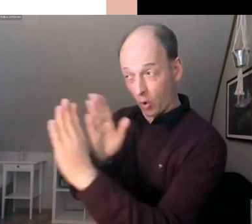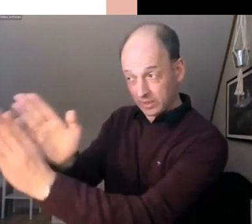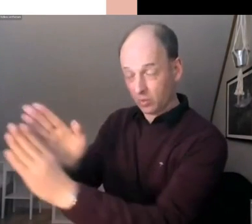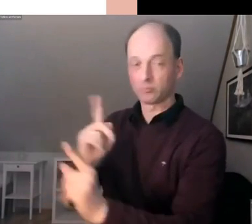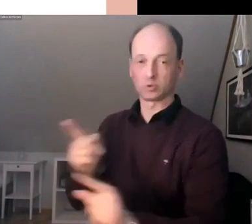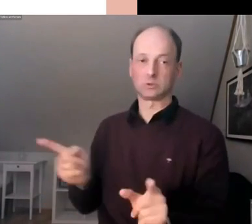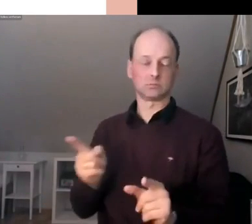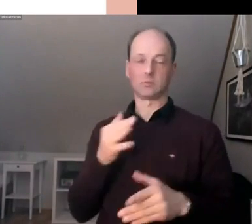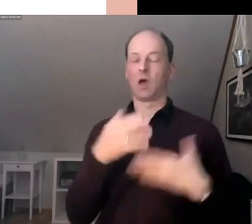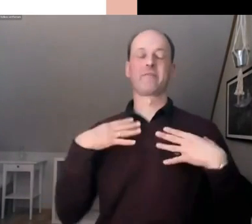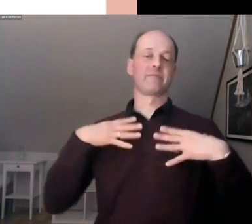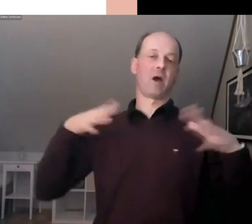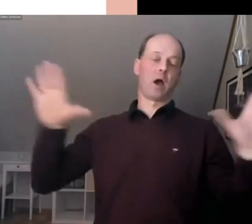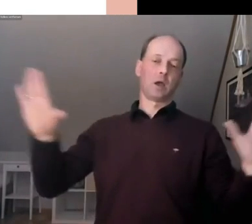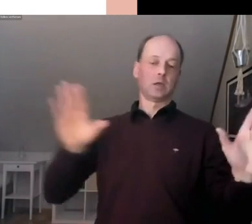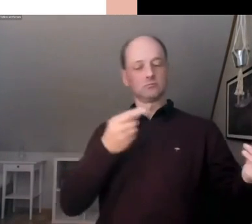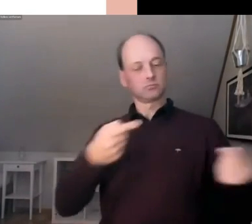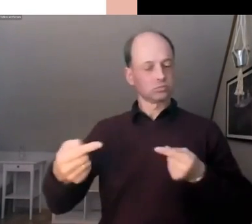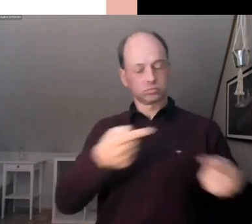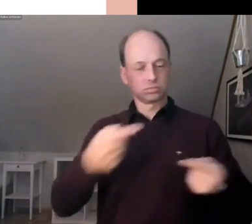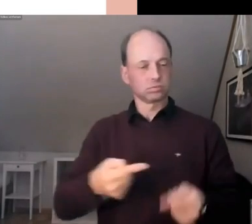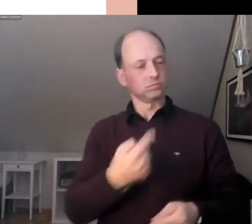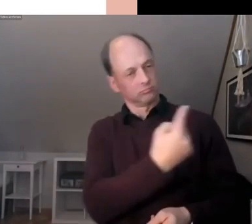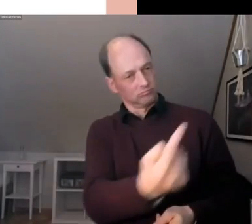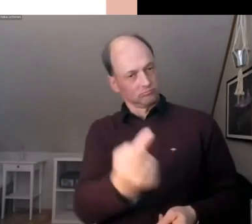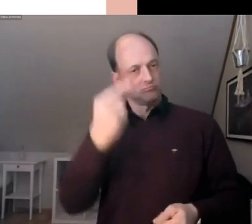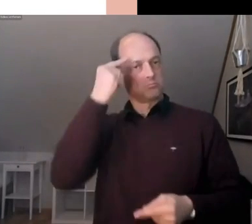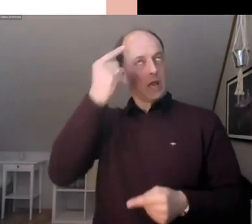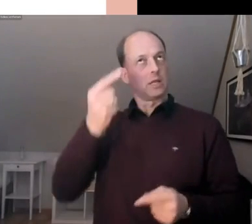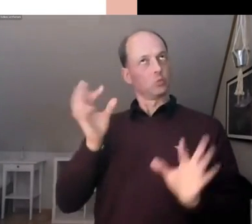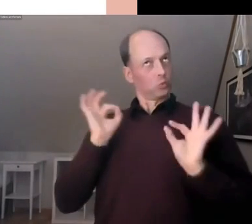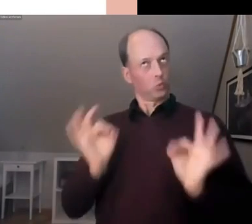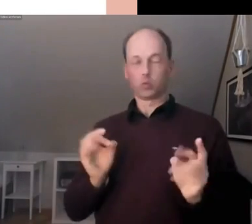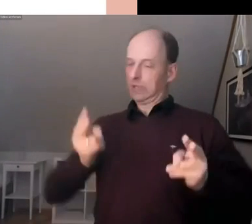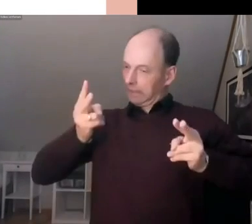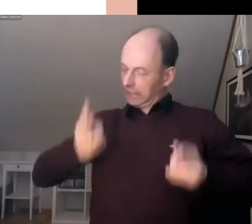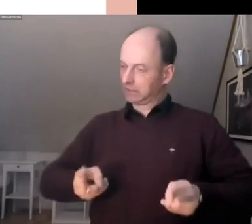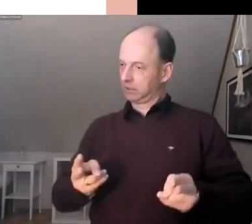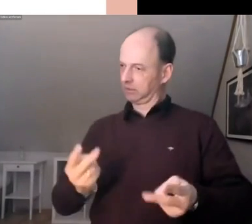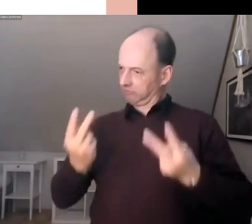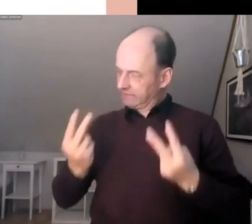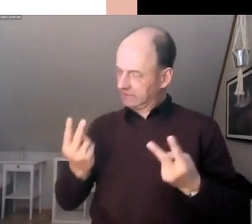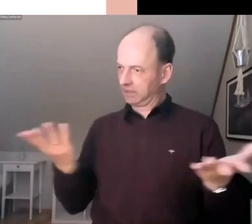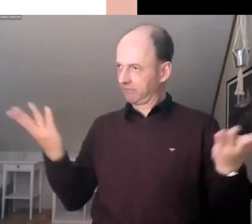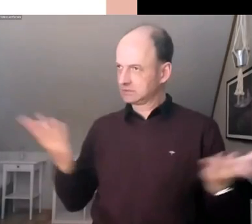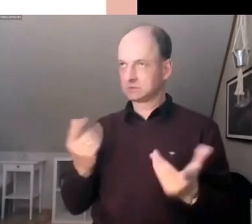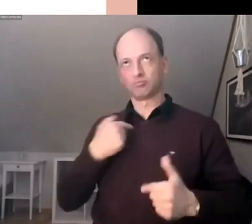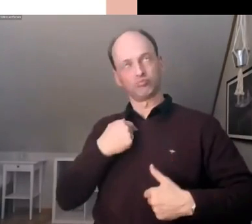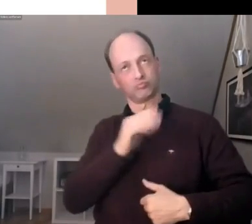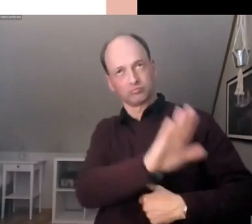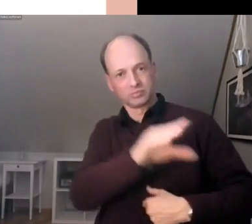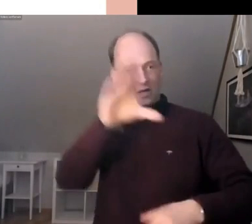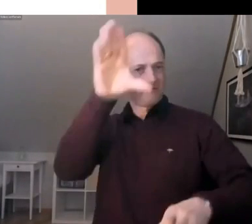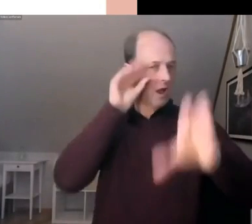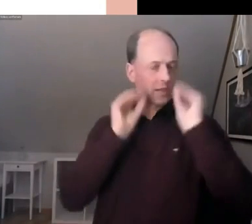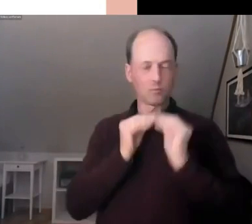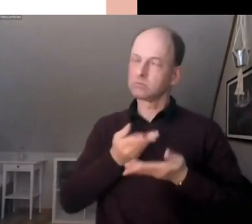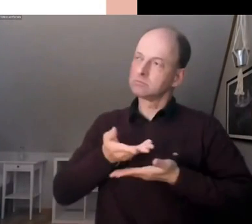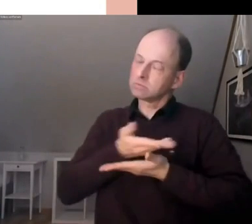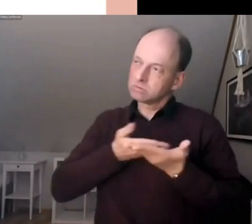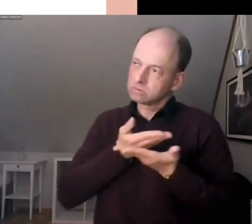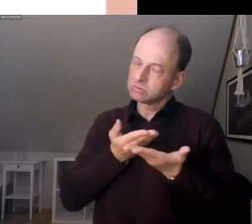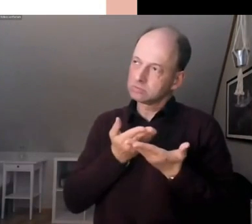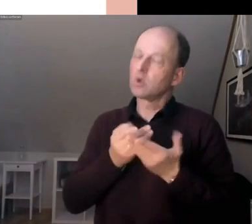darüber diskutieren und darüber entscheiden, was sie als gut und richtig und wichtig wahrnehmen und können dann Abwägungen